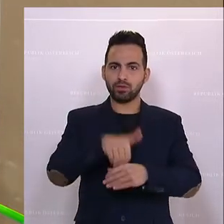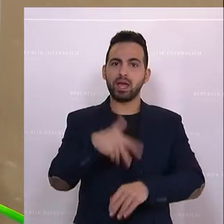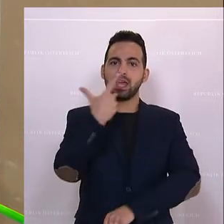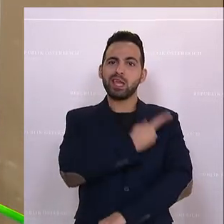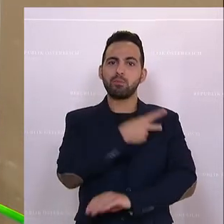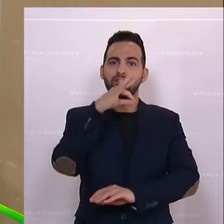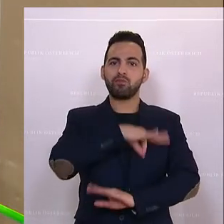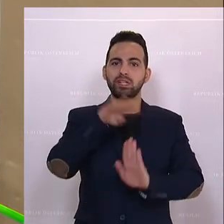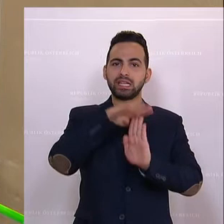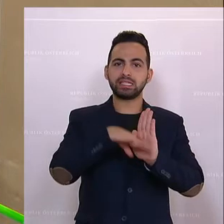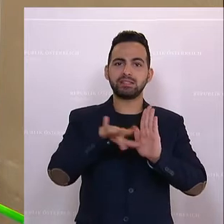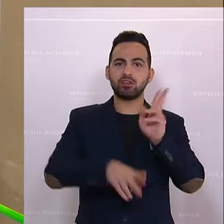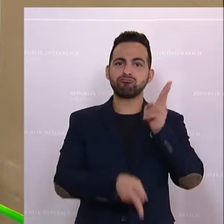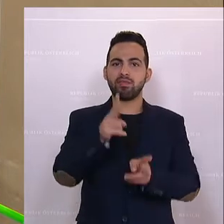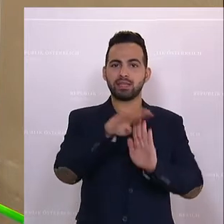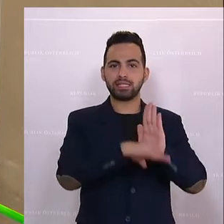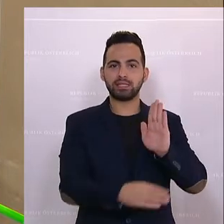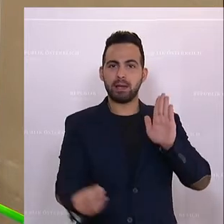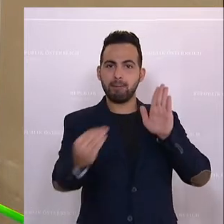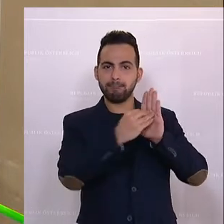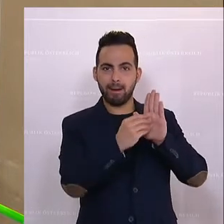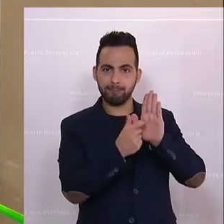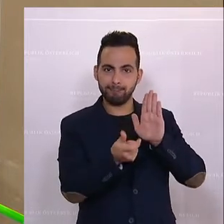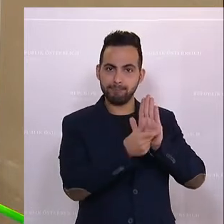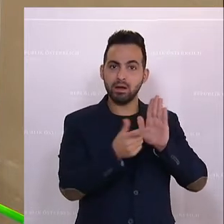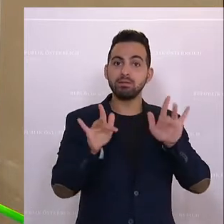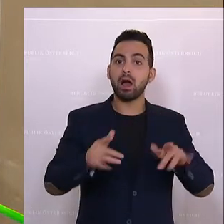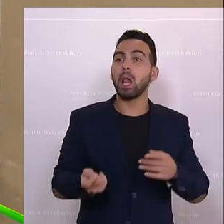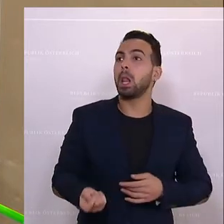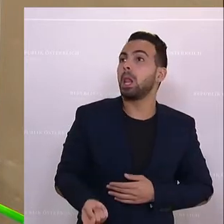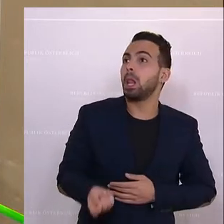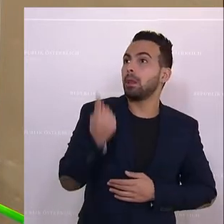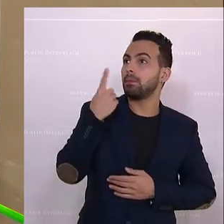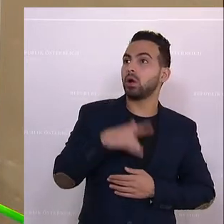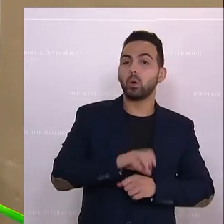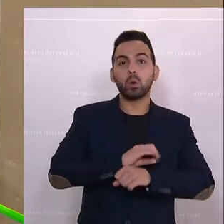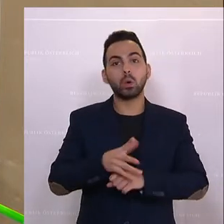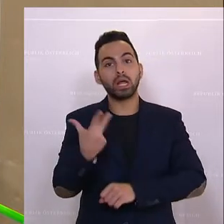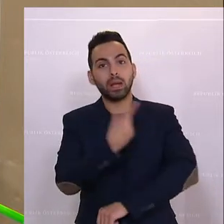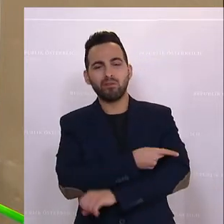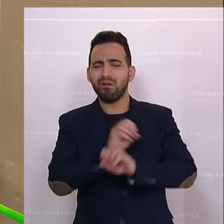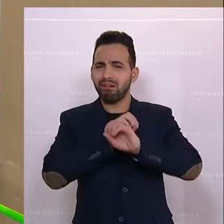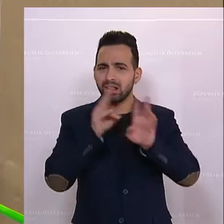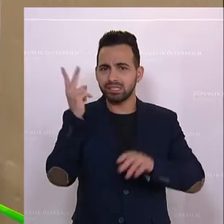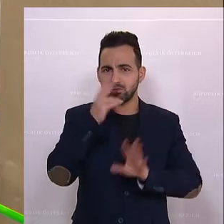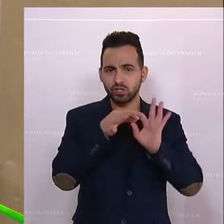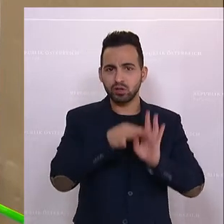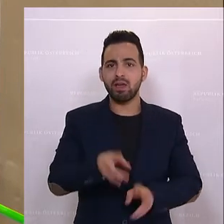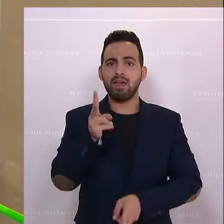im Impfschadengesetz gesetzlich verankert. Für eventuelle Impfschäden nach Covid-Impfungen ergibt sich natürlich ein